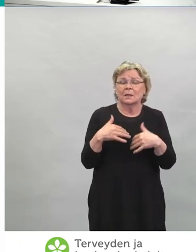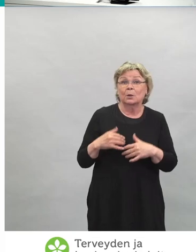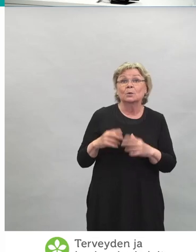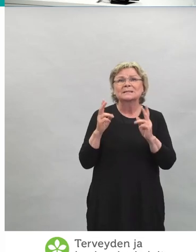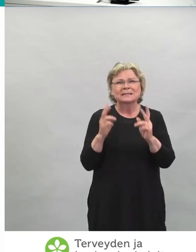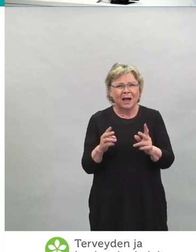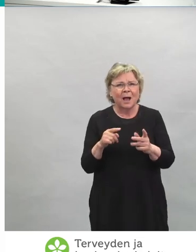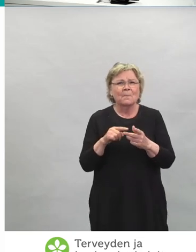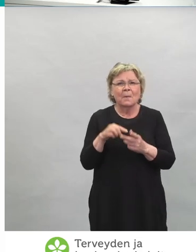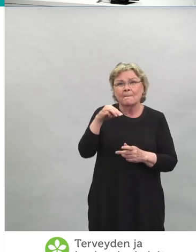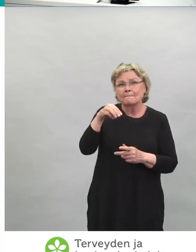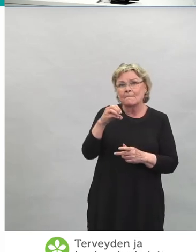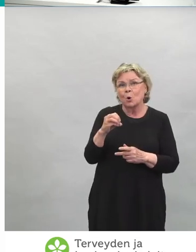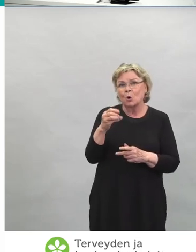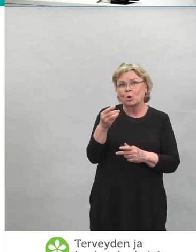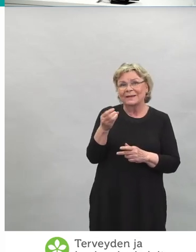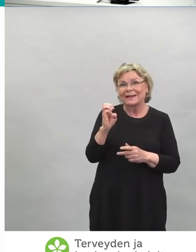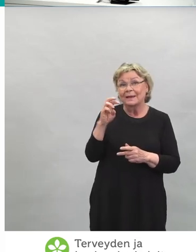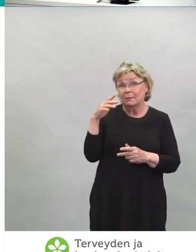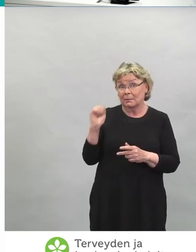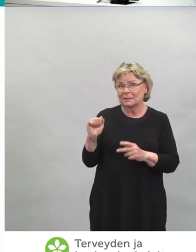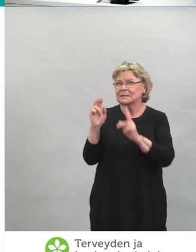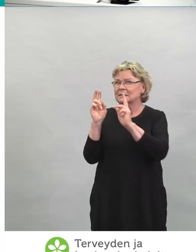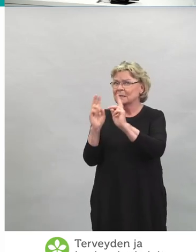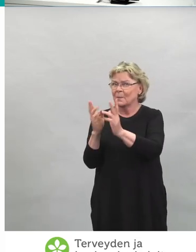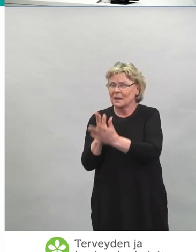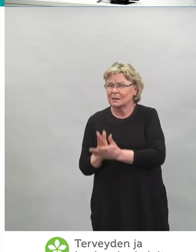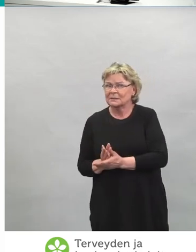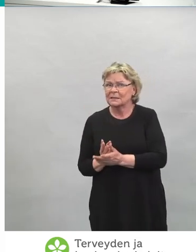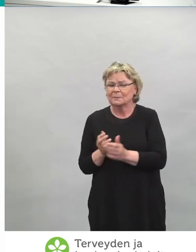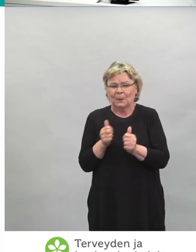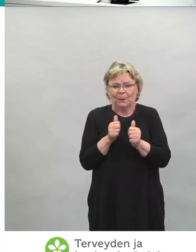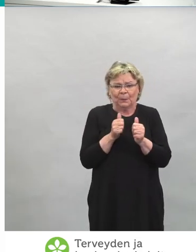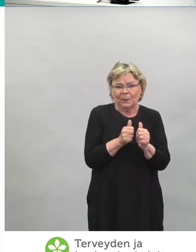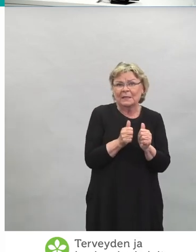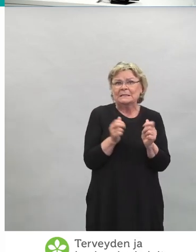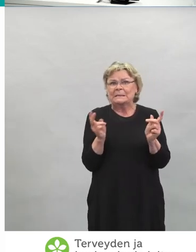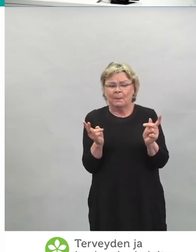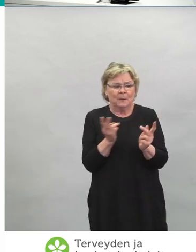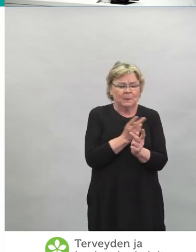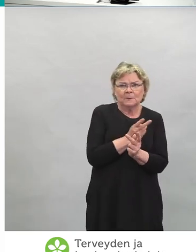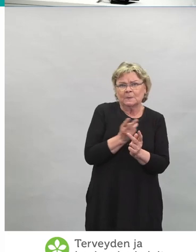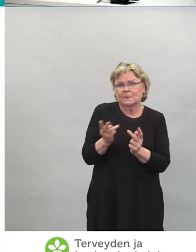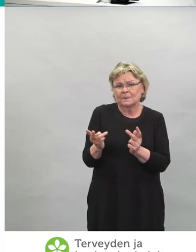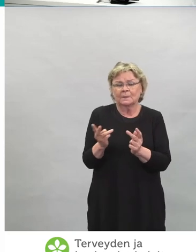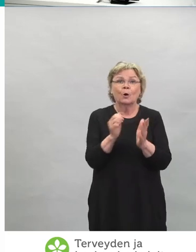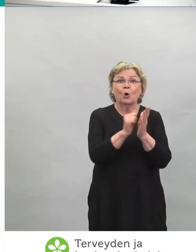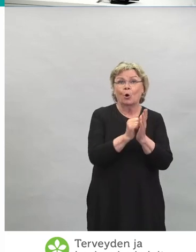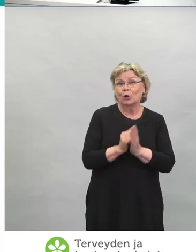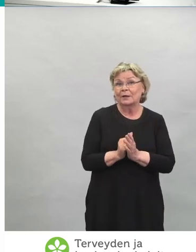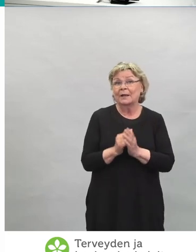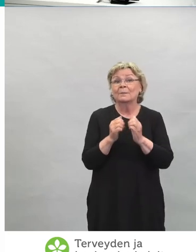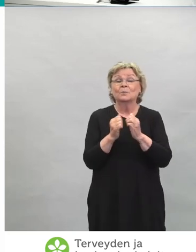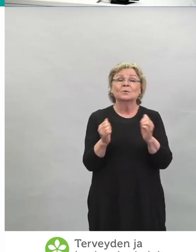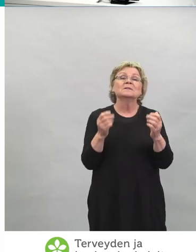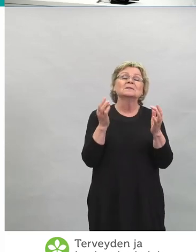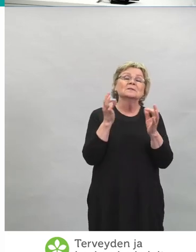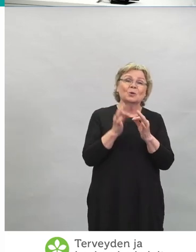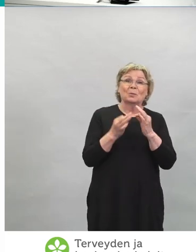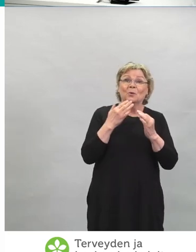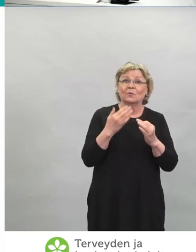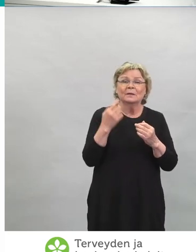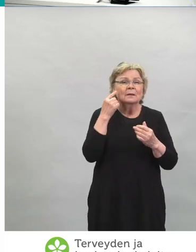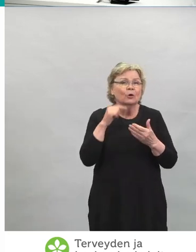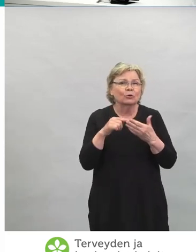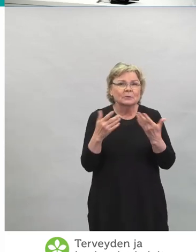hieman erilaiset prosenttiluvut, mutta joka tapauksessa hyvin samankaltaisia oireita, ja soveltuvat erittäin hyvin tämmöiseen